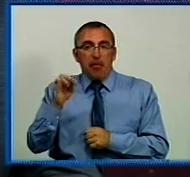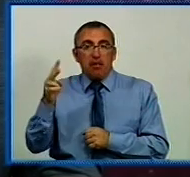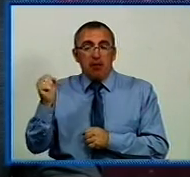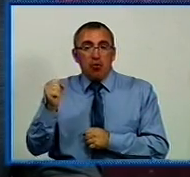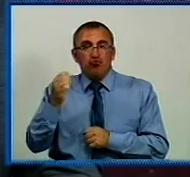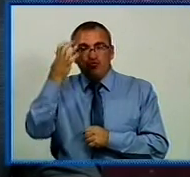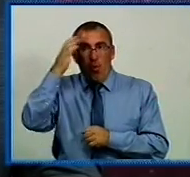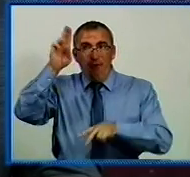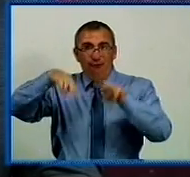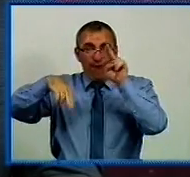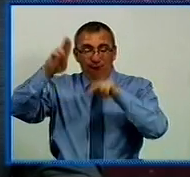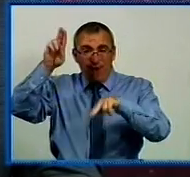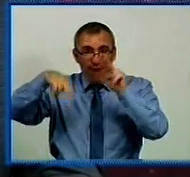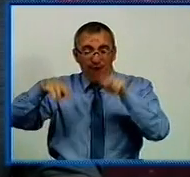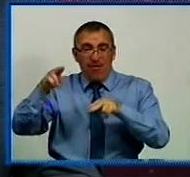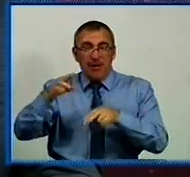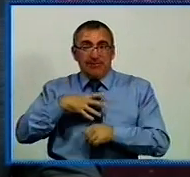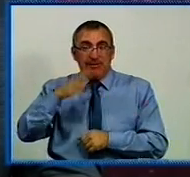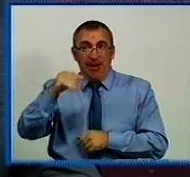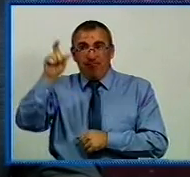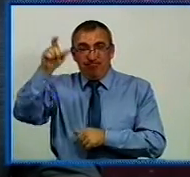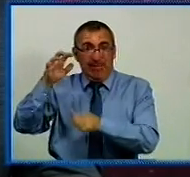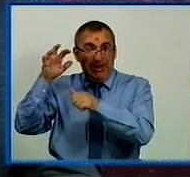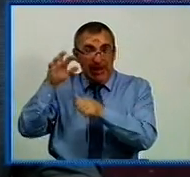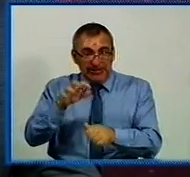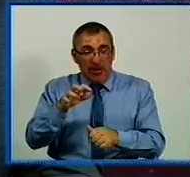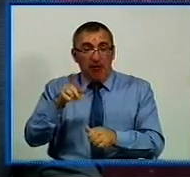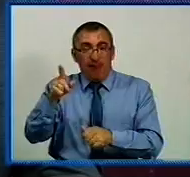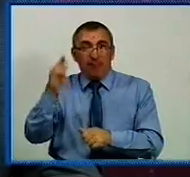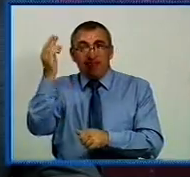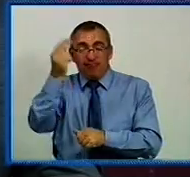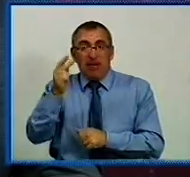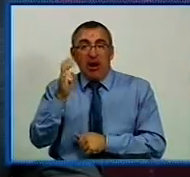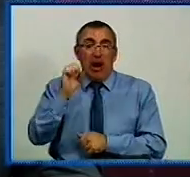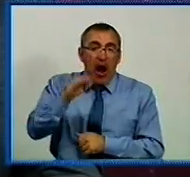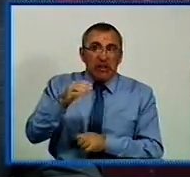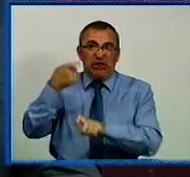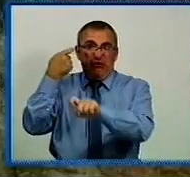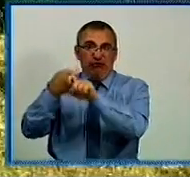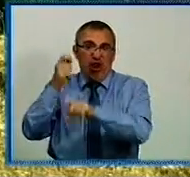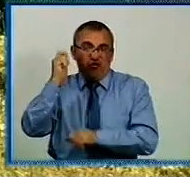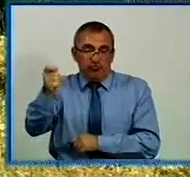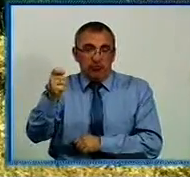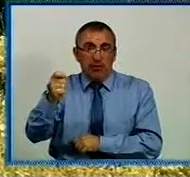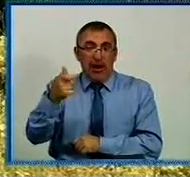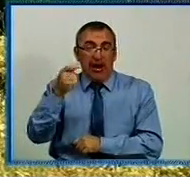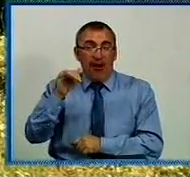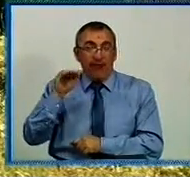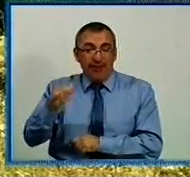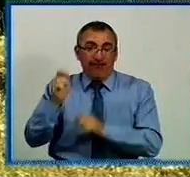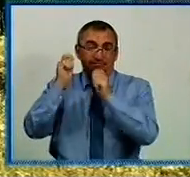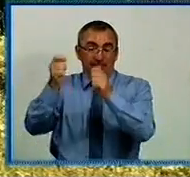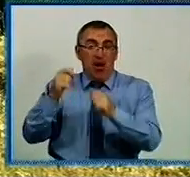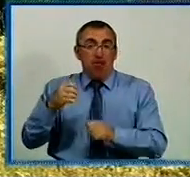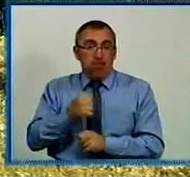Чорною фарбою на зображенні загиблого майора-десантника вандали написали кат та фашист. Нагадаю, графіті, присвячене